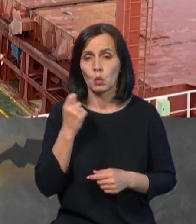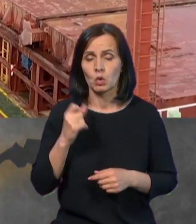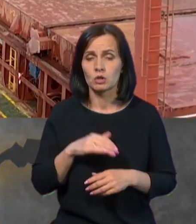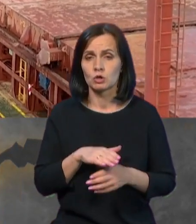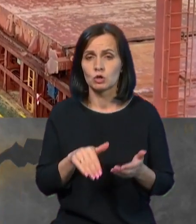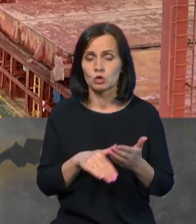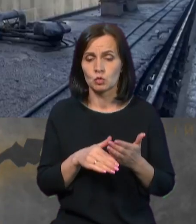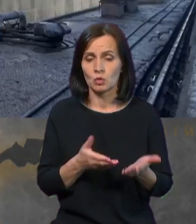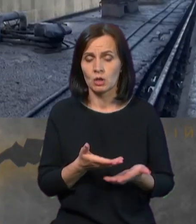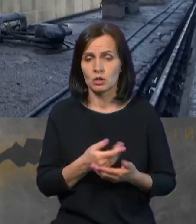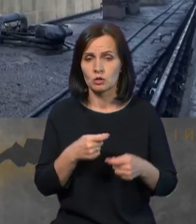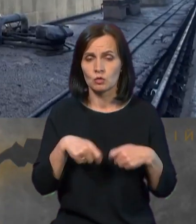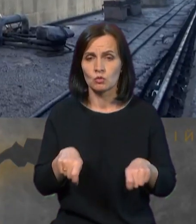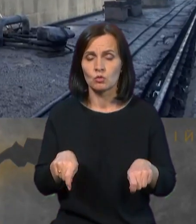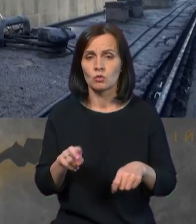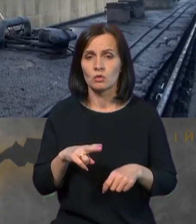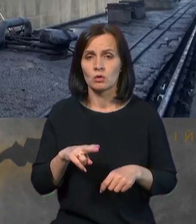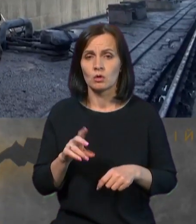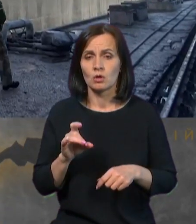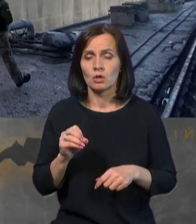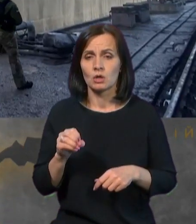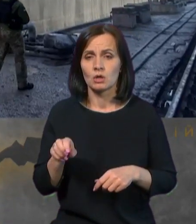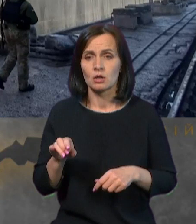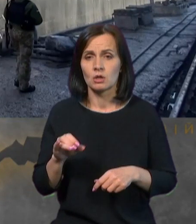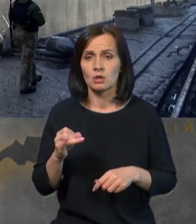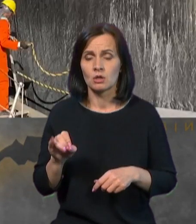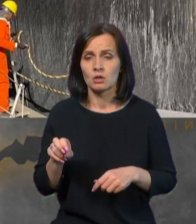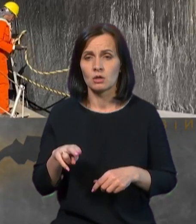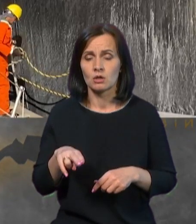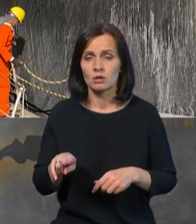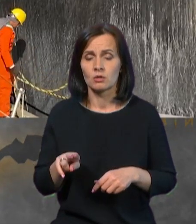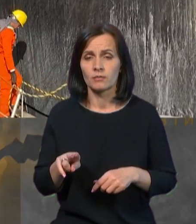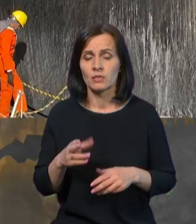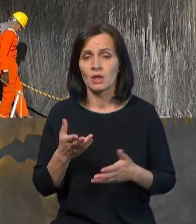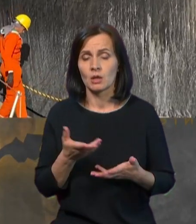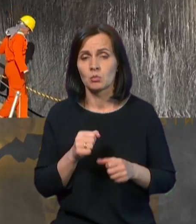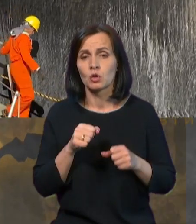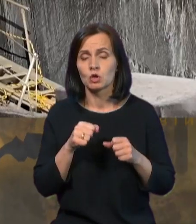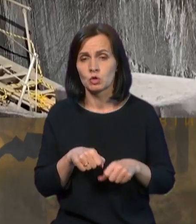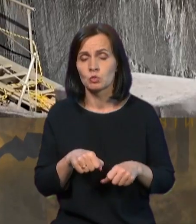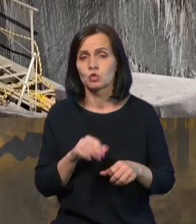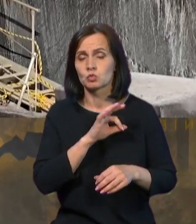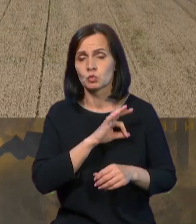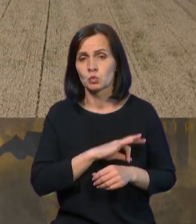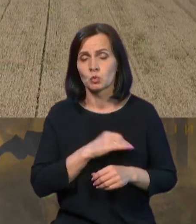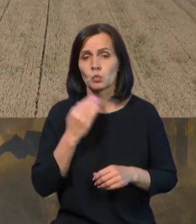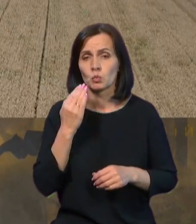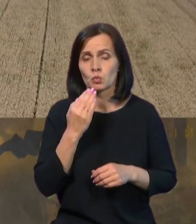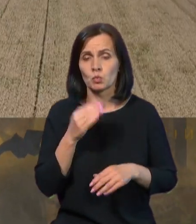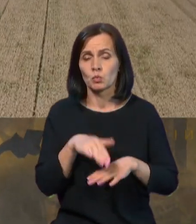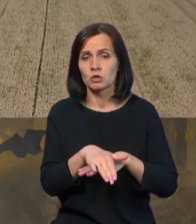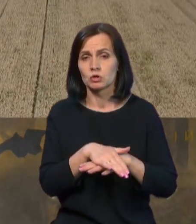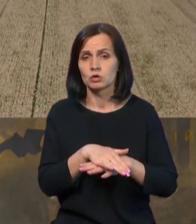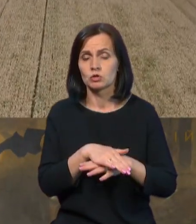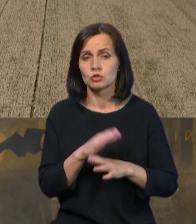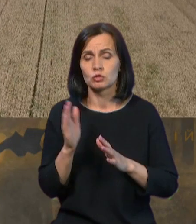рейт, і ми зможемо навантажувати судна, наприклад, у румунських територіальних водах, і це спростить нам експорт.